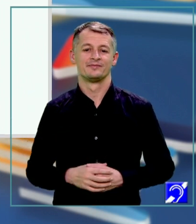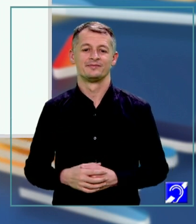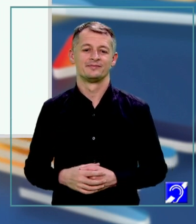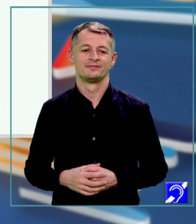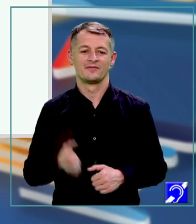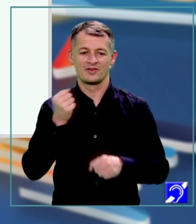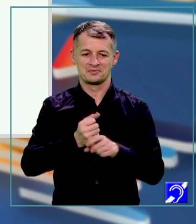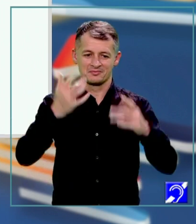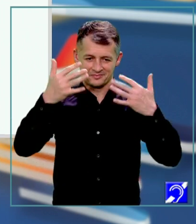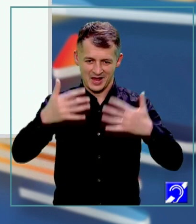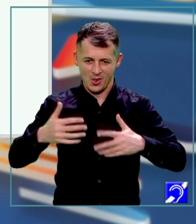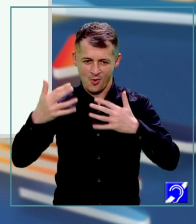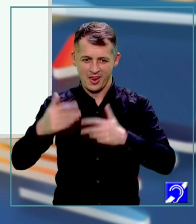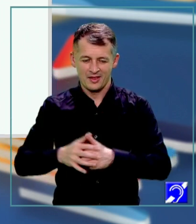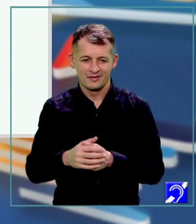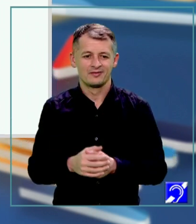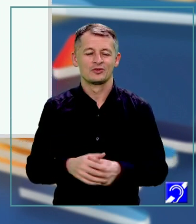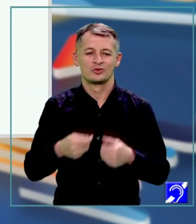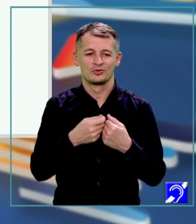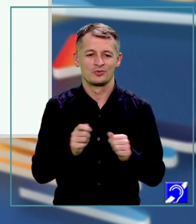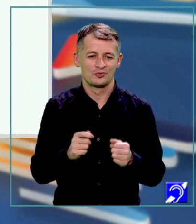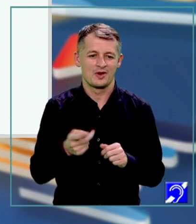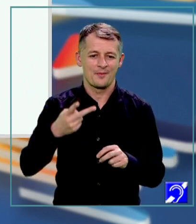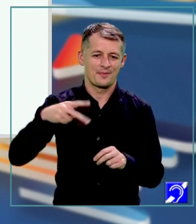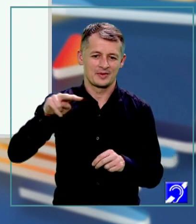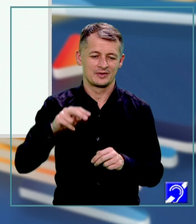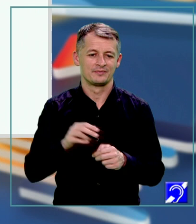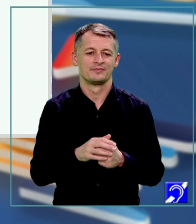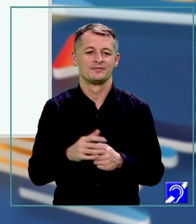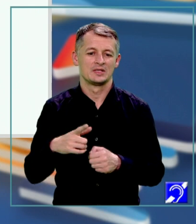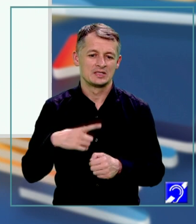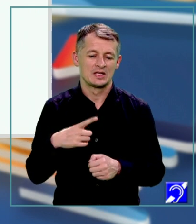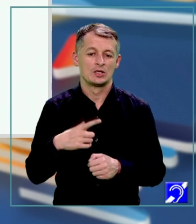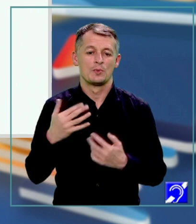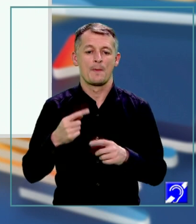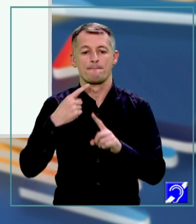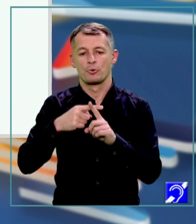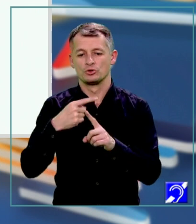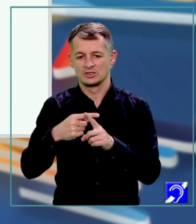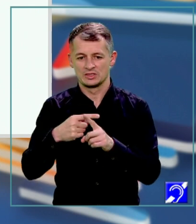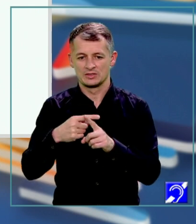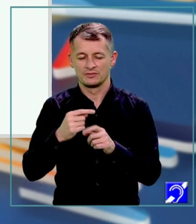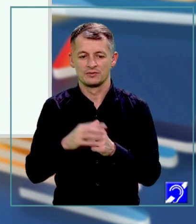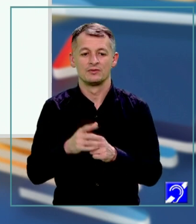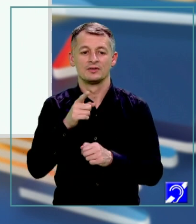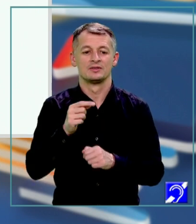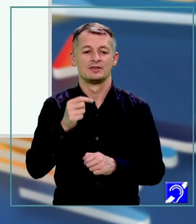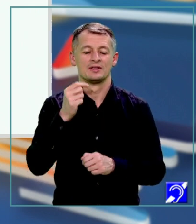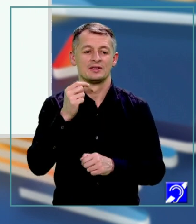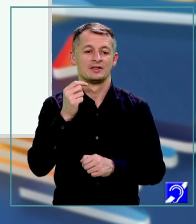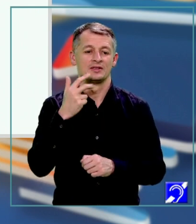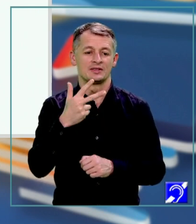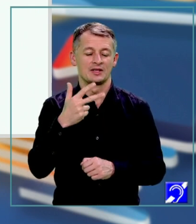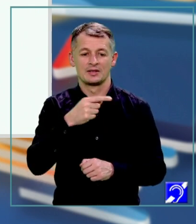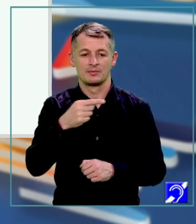Radical din 3 minus radical din 5 totul la pătrat. Fiind un număr pozitiv, acesta este egal cu 3 minus radical